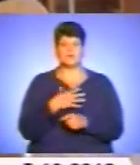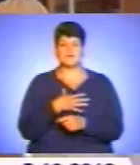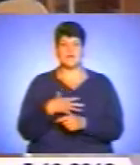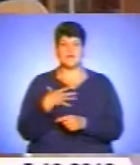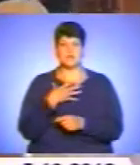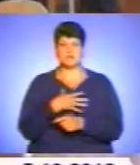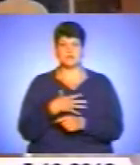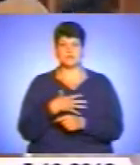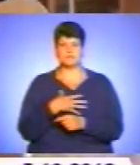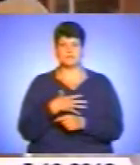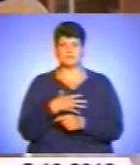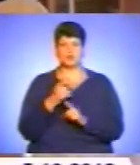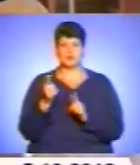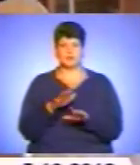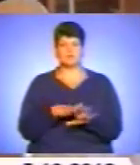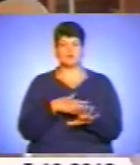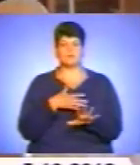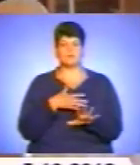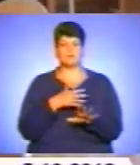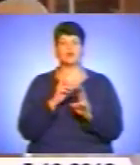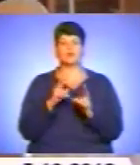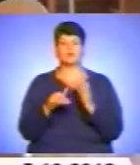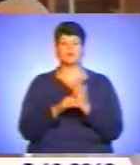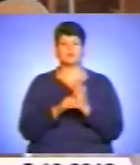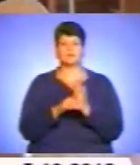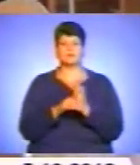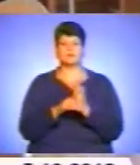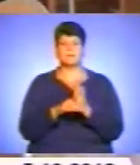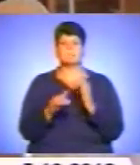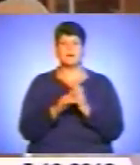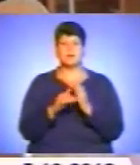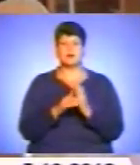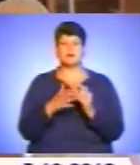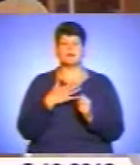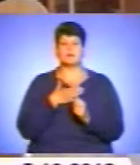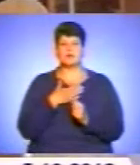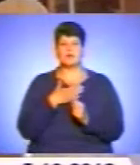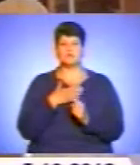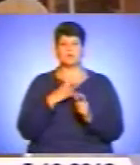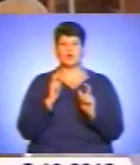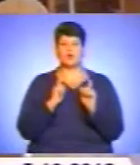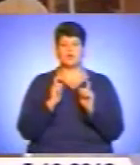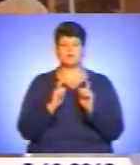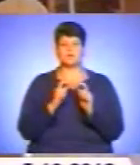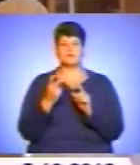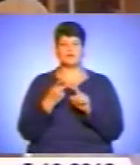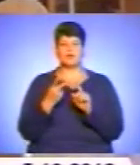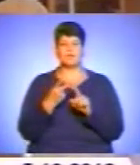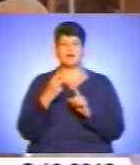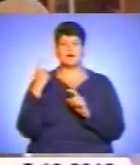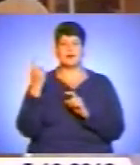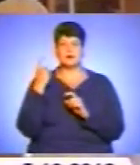Як ви готувалися до конкурсу, хто вам допоміг? Вони допомагали в нашому коледжі, в Харківському,